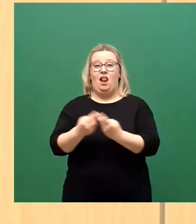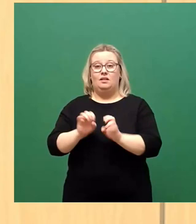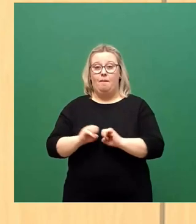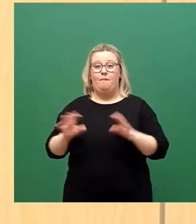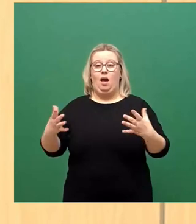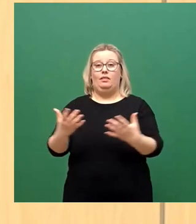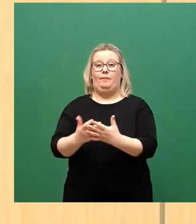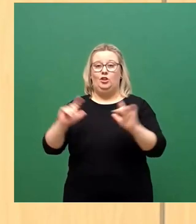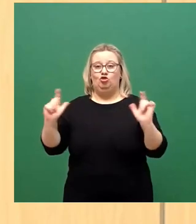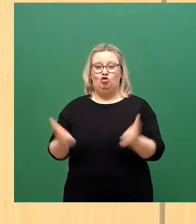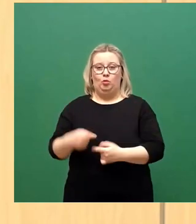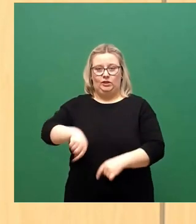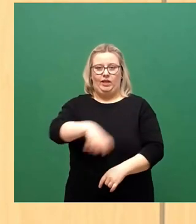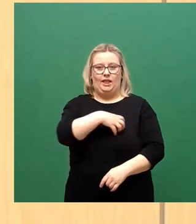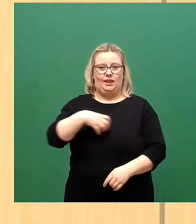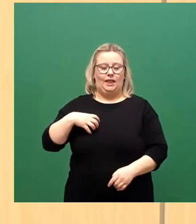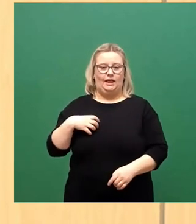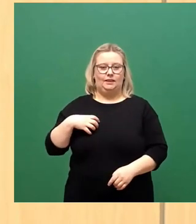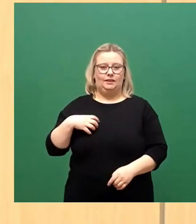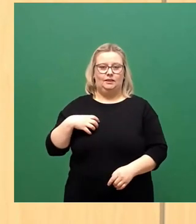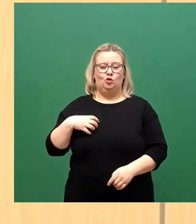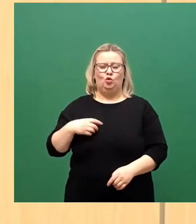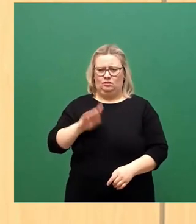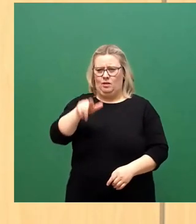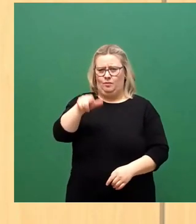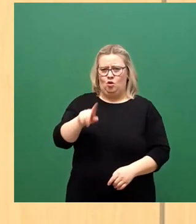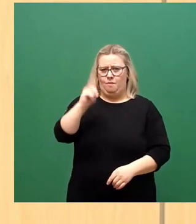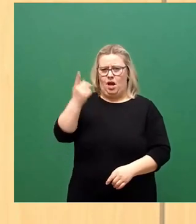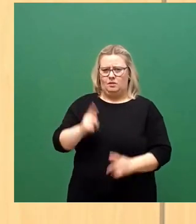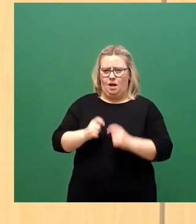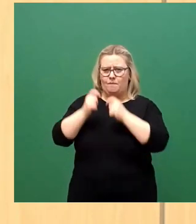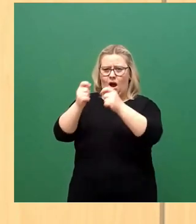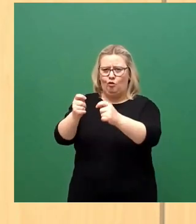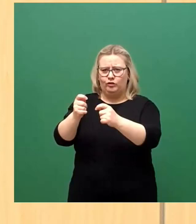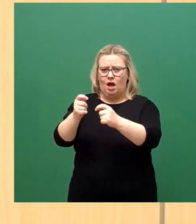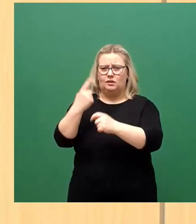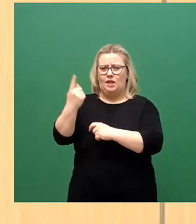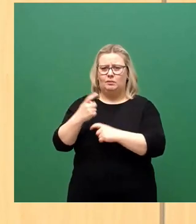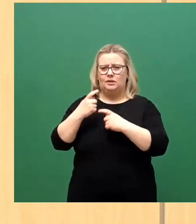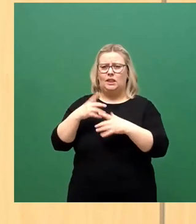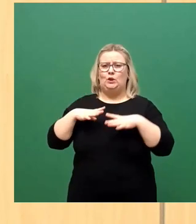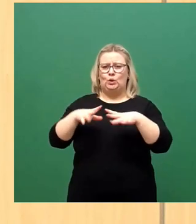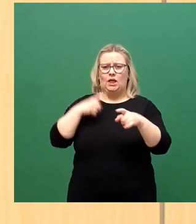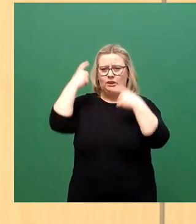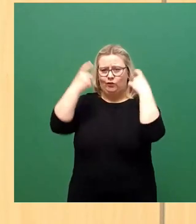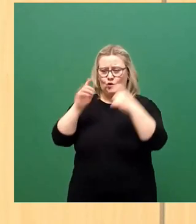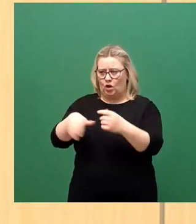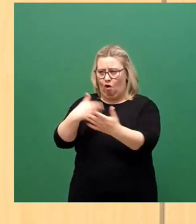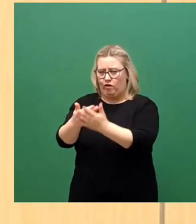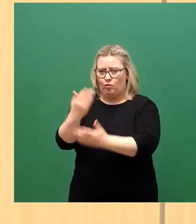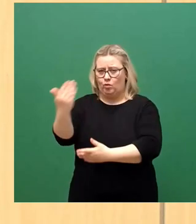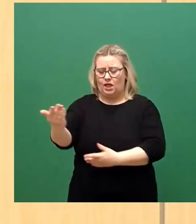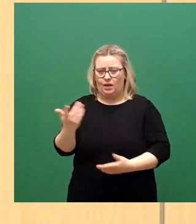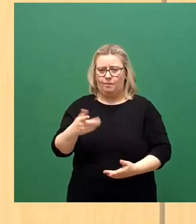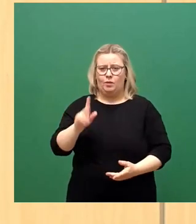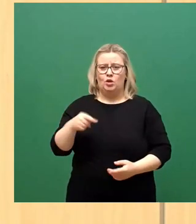in Dresden. Und Sie beauftragen den Oberbürgermeister also zur Gesundheitsvorsorge und meinen damit, Zitat, als